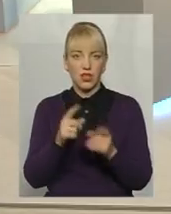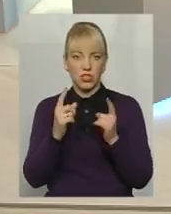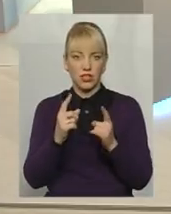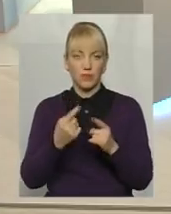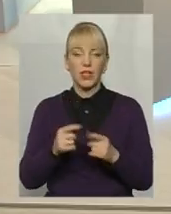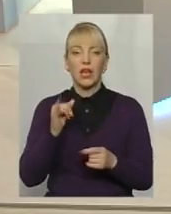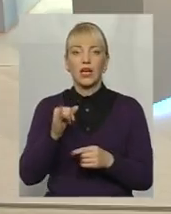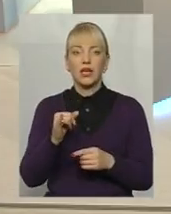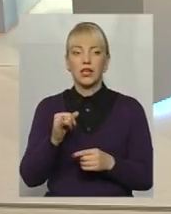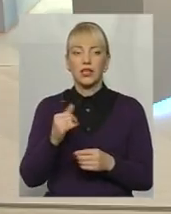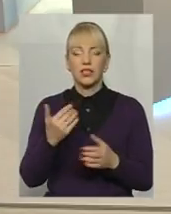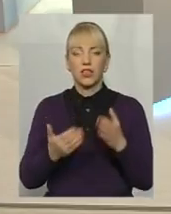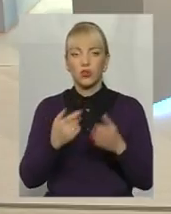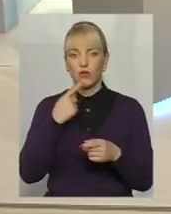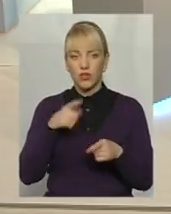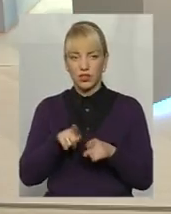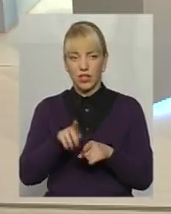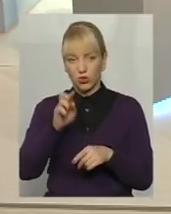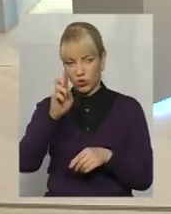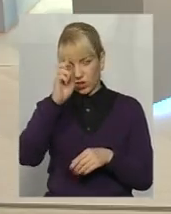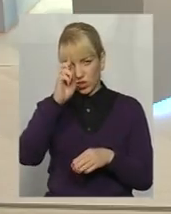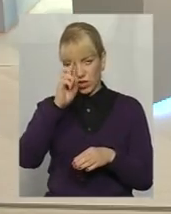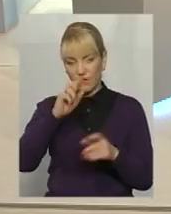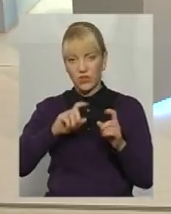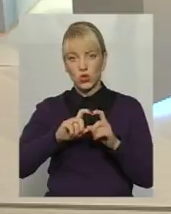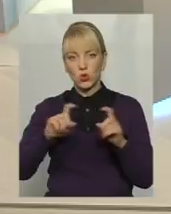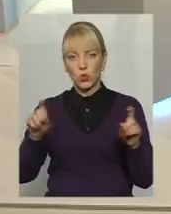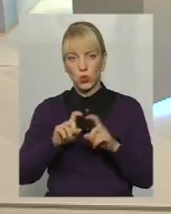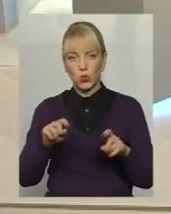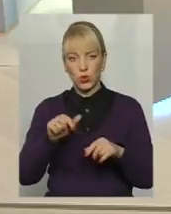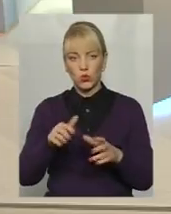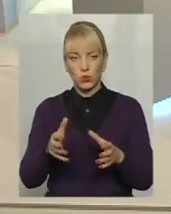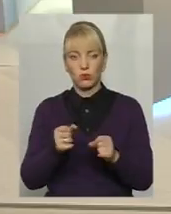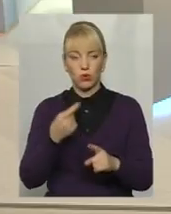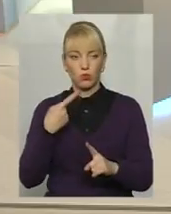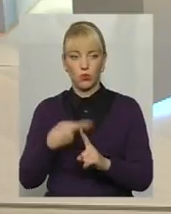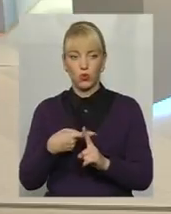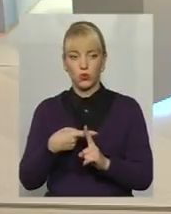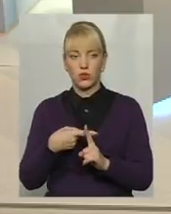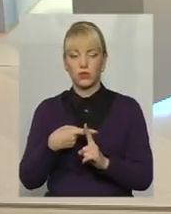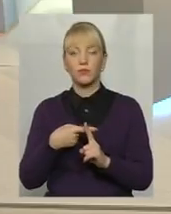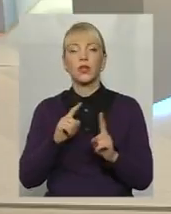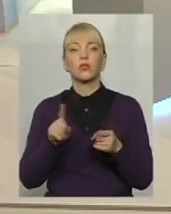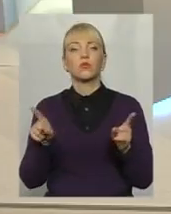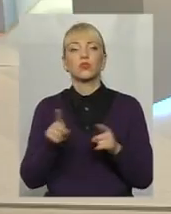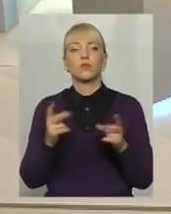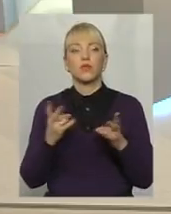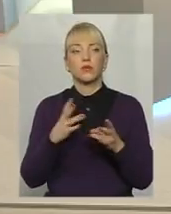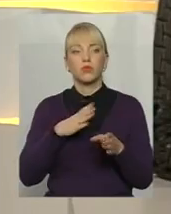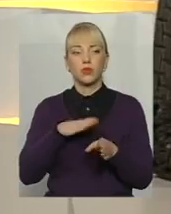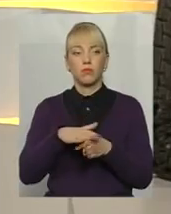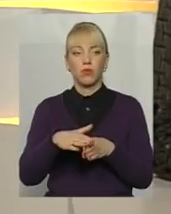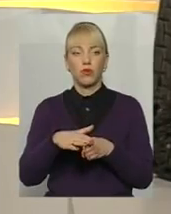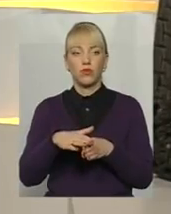в такому плані, то державні структури однозначно тут отримують плюс. Тому що має бути повний